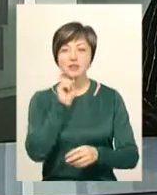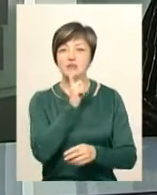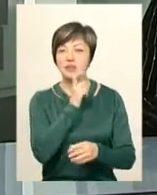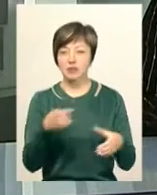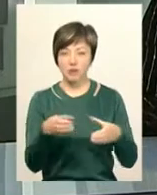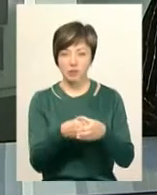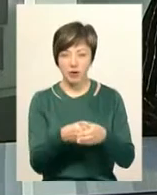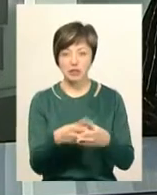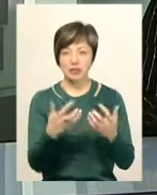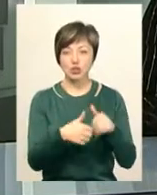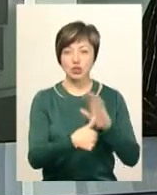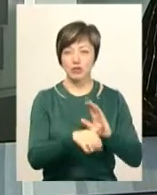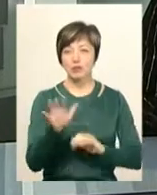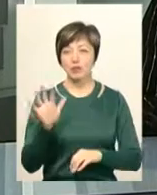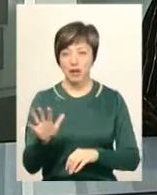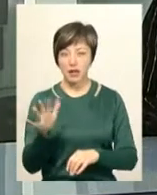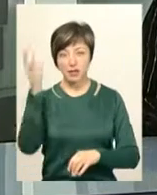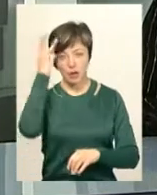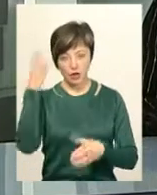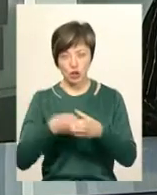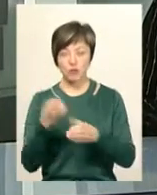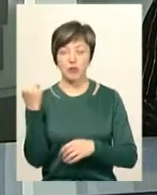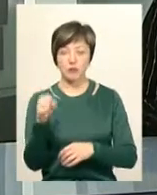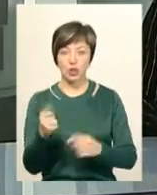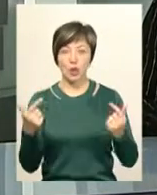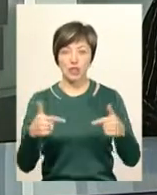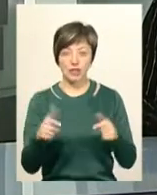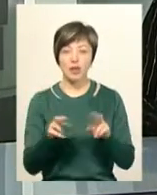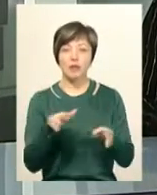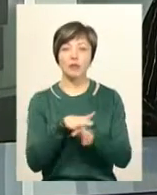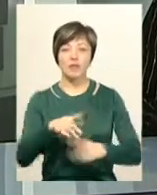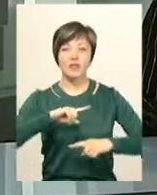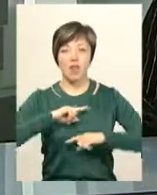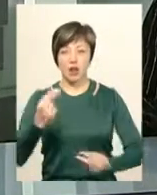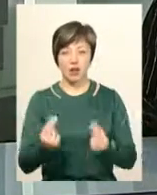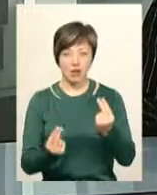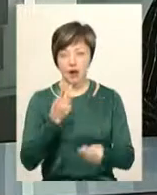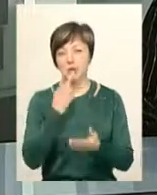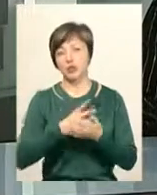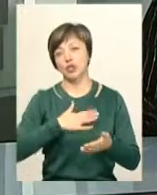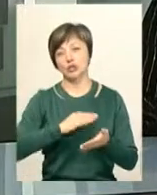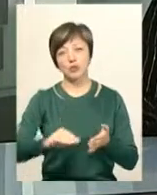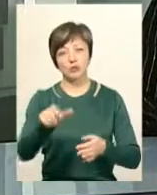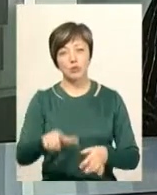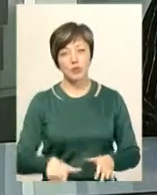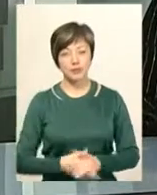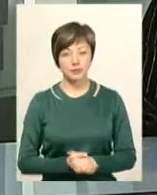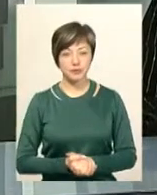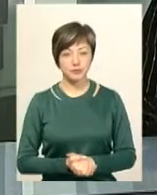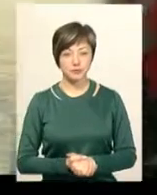гайдамаками та з рахунком 6-5. Хмельщани перемогли гостей. Як відбувалася фінальна гра, бачила Дарина Денисенко.